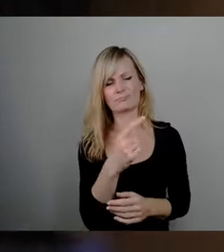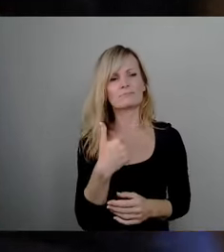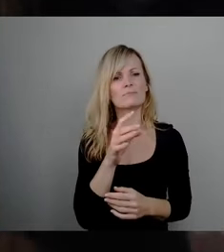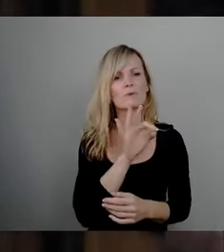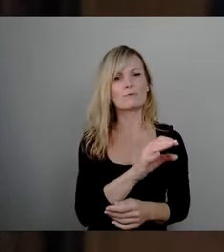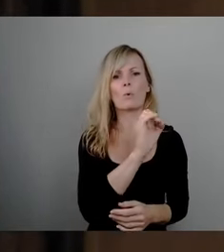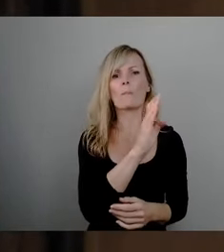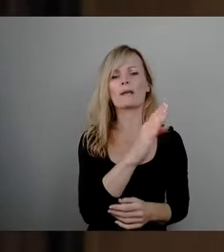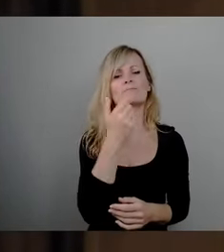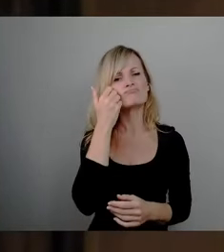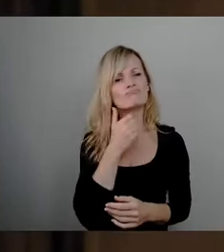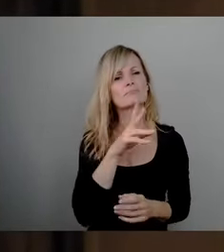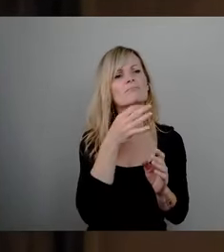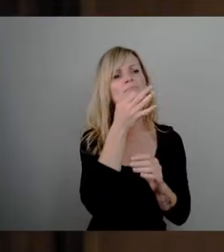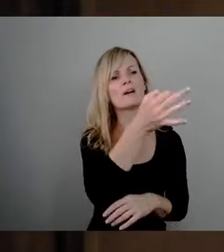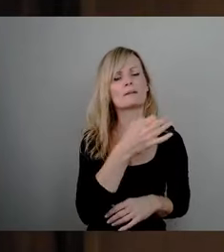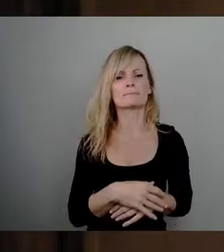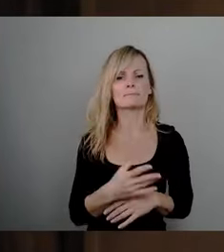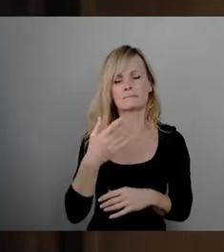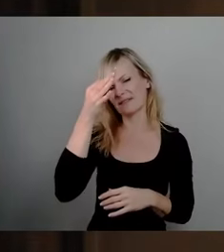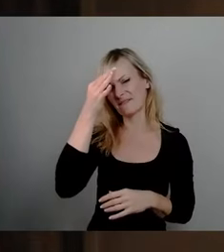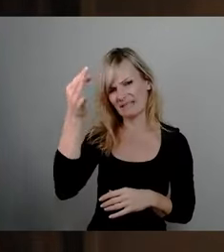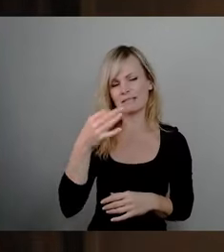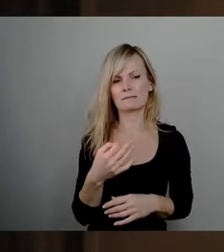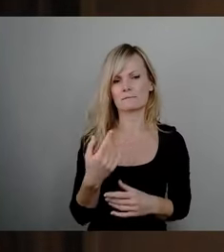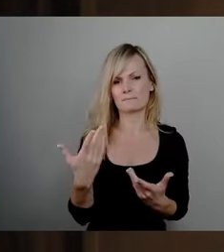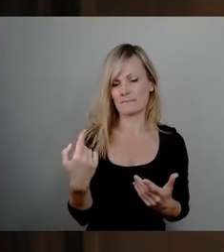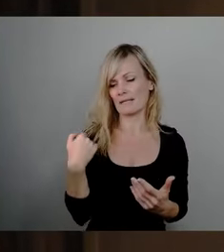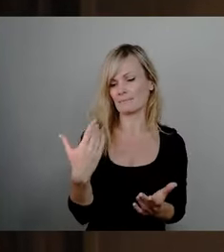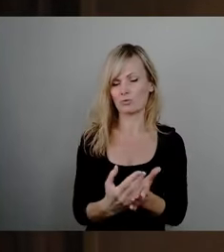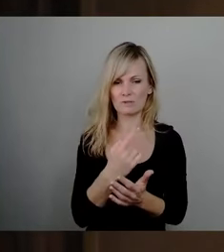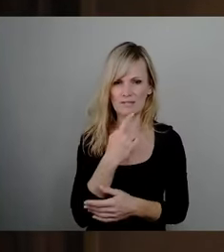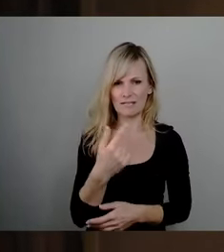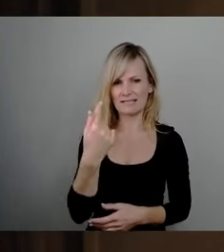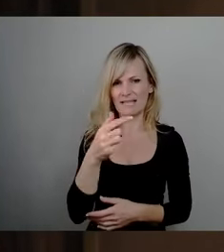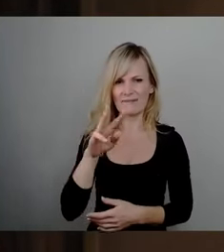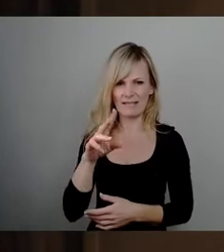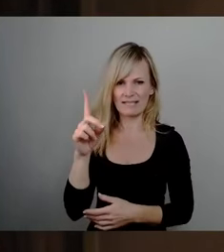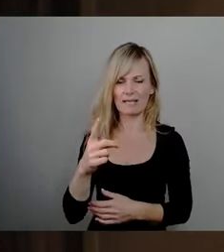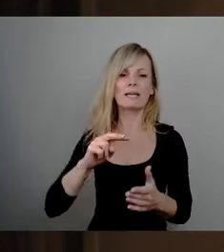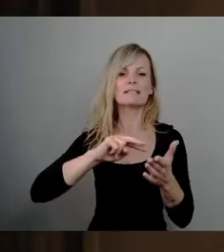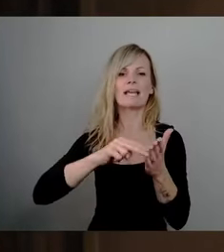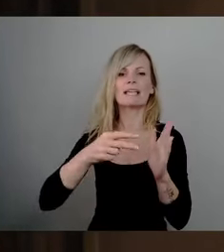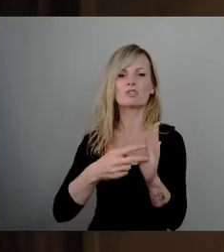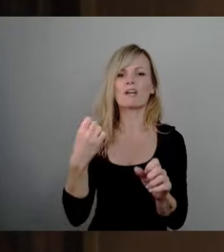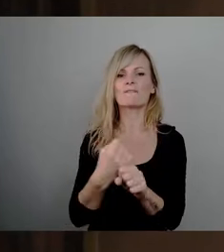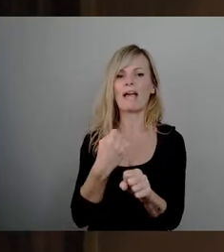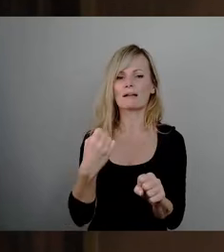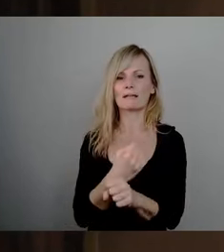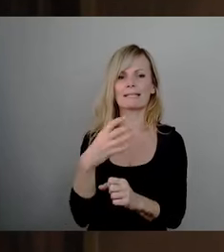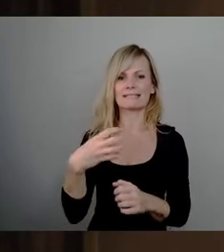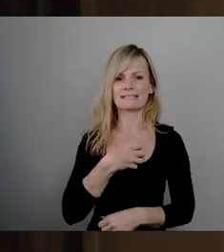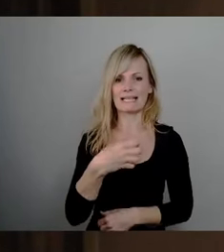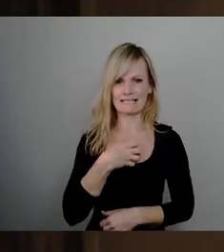wird. Und zwar würde ich gerne wissen, Sie hatten es ja jetzt angesprochen, das Stichwort TWD, die Technischen Werke Dresden. Die Landeshauptstadt Dresden